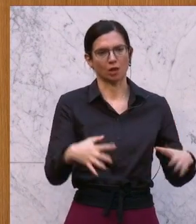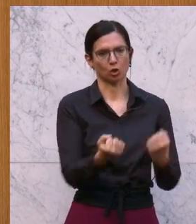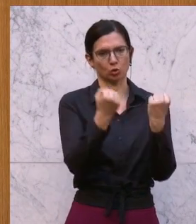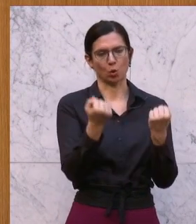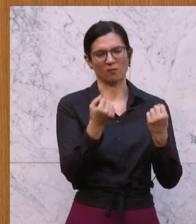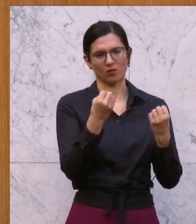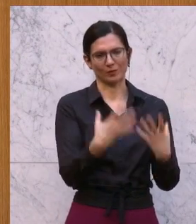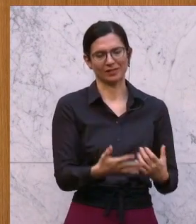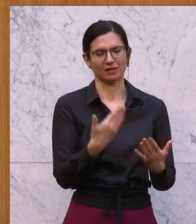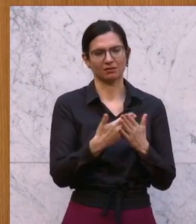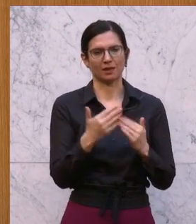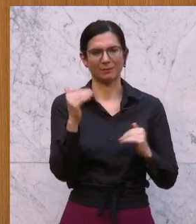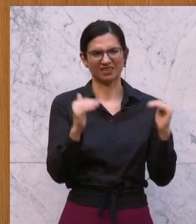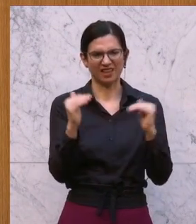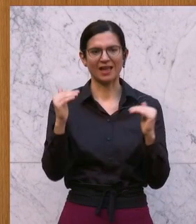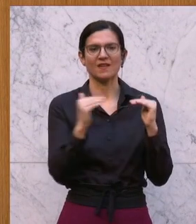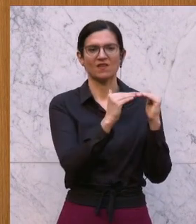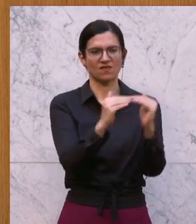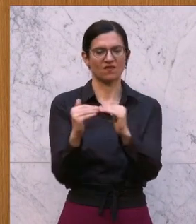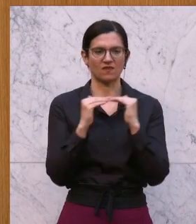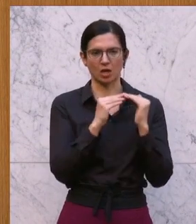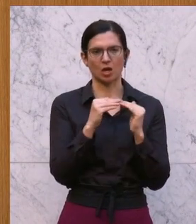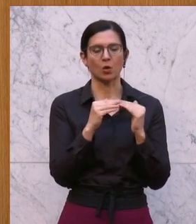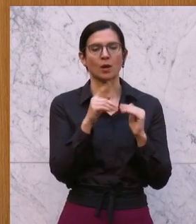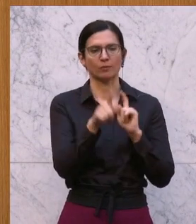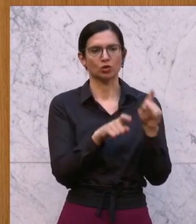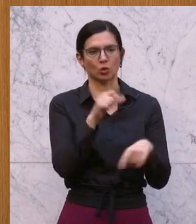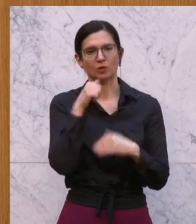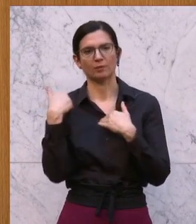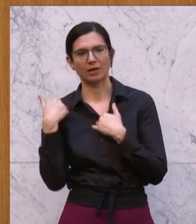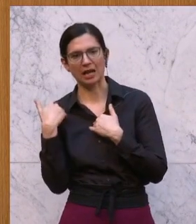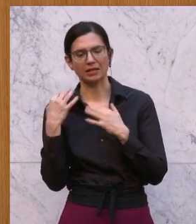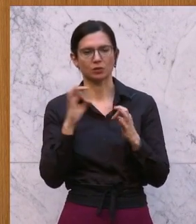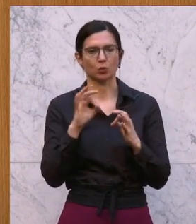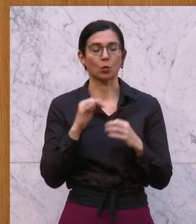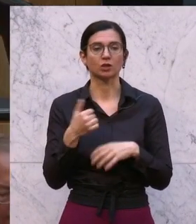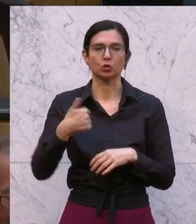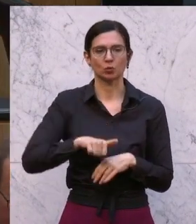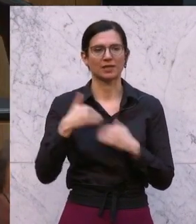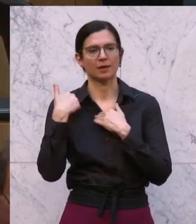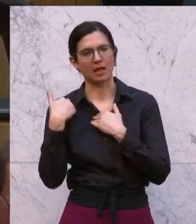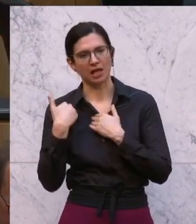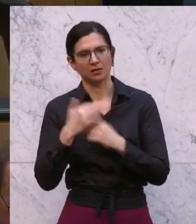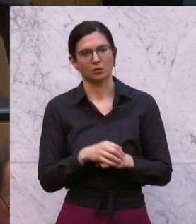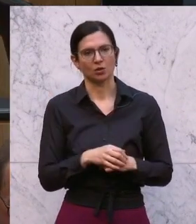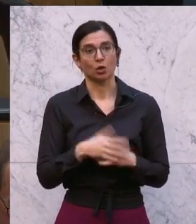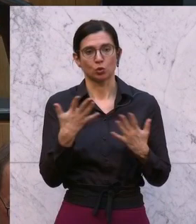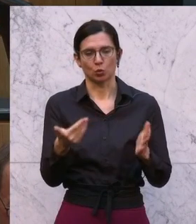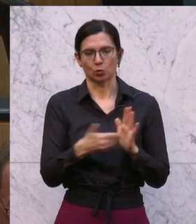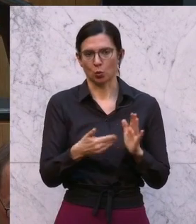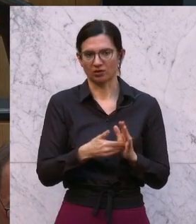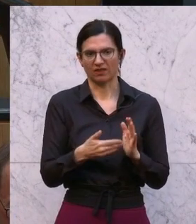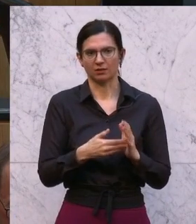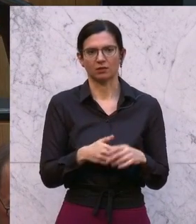damit eine faire Besteuerung stattfindet, keine Belastung oder keine zusätzliche Belastung. Das ist wirklich notwendig